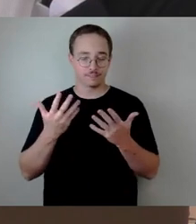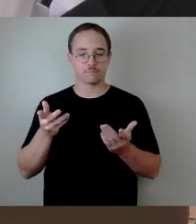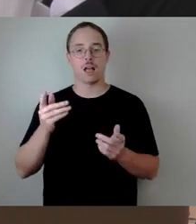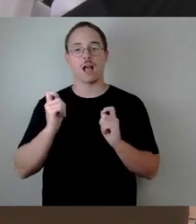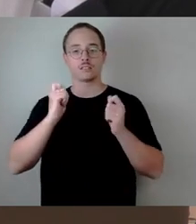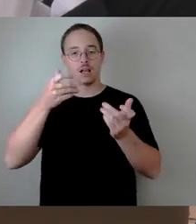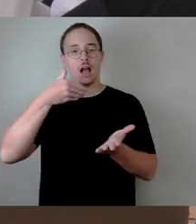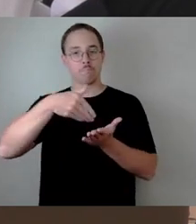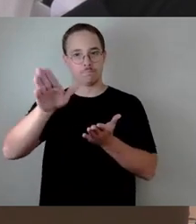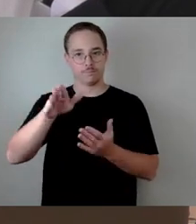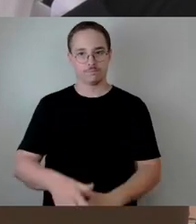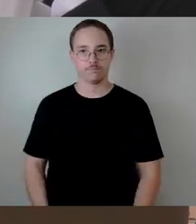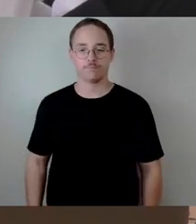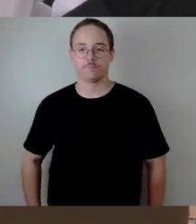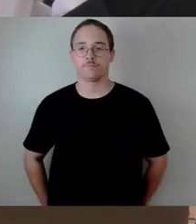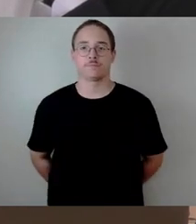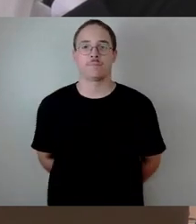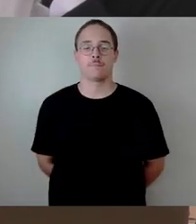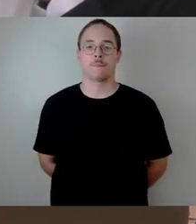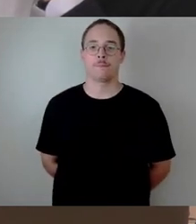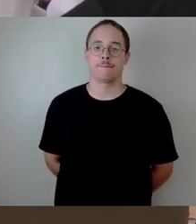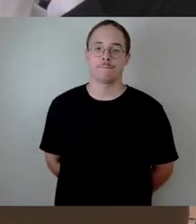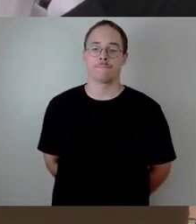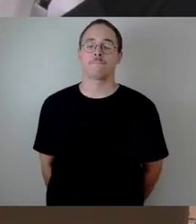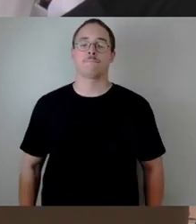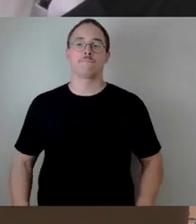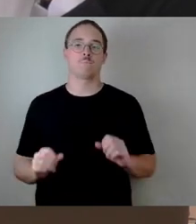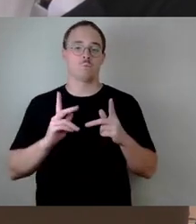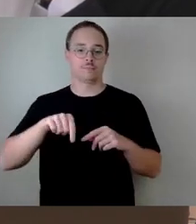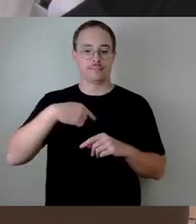So, bevor wir zum nächsten Tagesordnungspunkt kommen, möchte ich Ihnen noch...